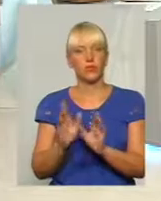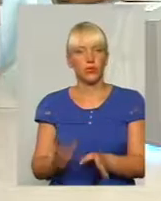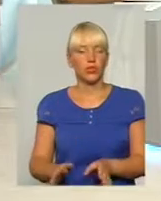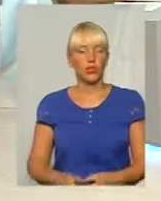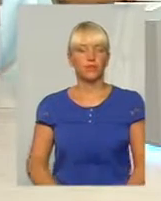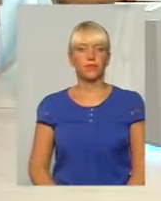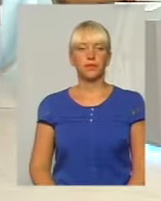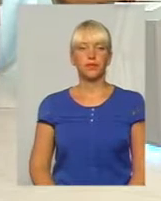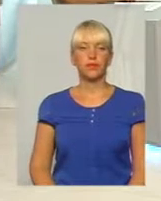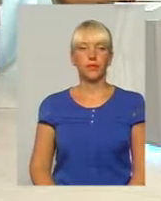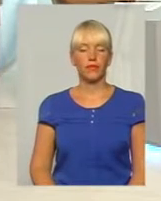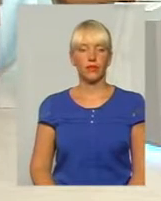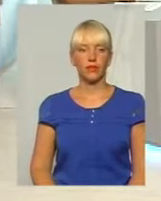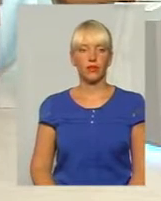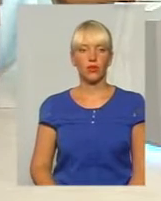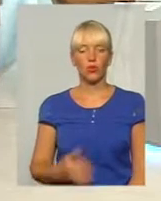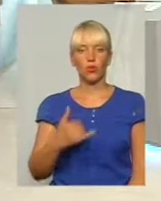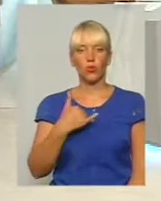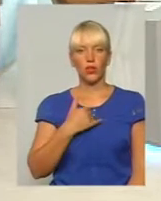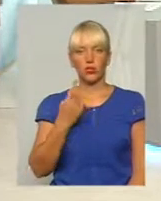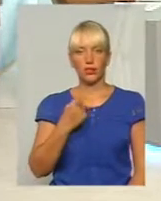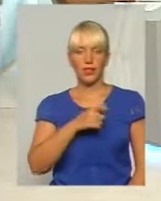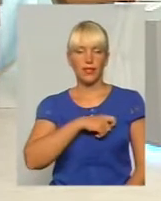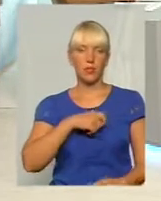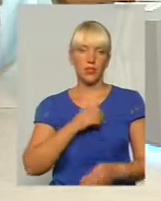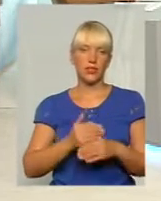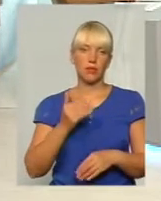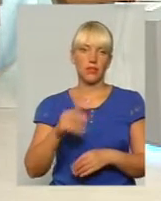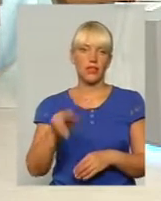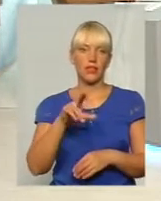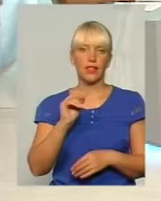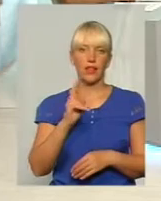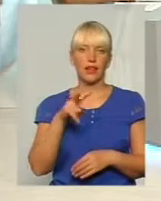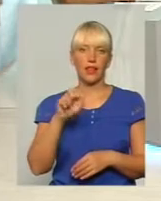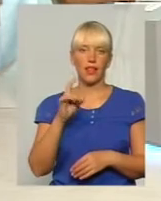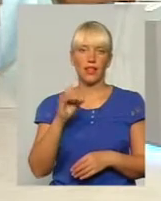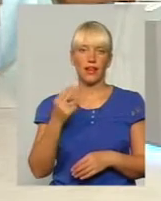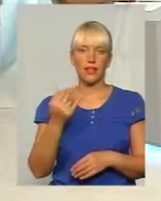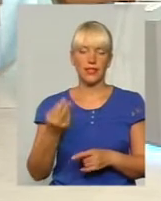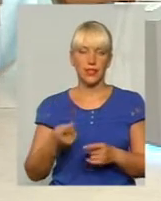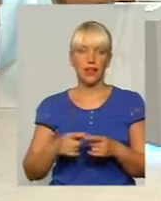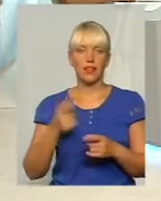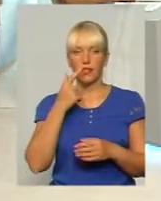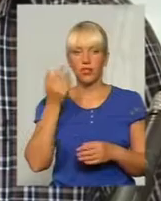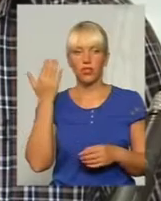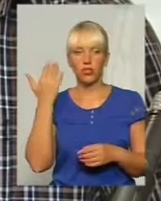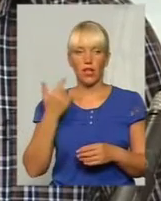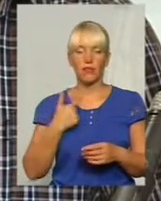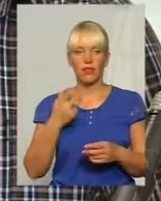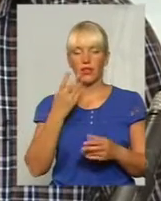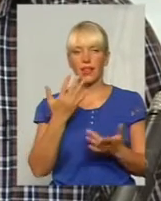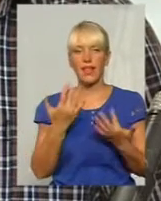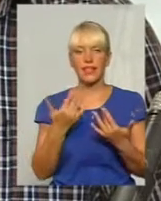додати по деклараціях. Мене ще є один депутат, який запізнився з декларацією. Лише нещодавно до нього, наскільки я зрозумію, з дописів у Фейсбуці